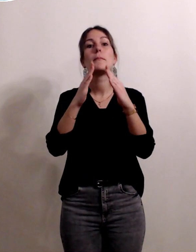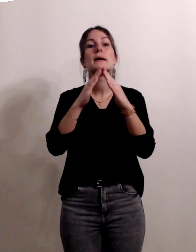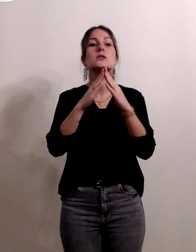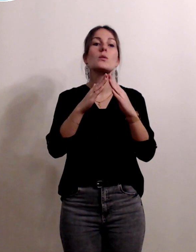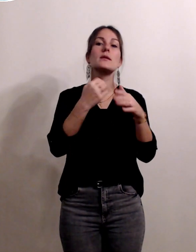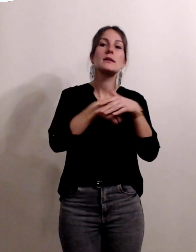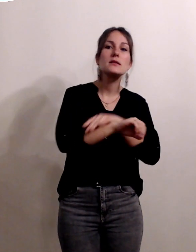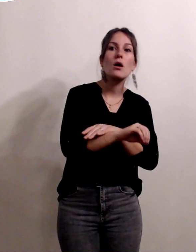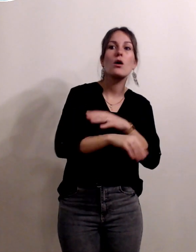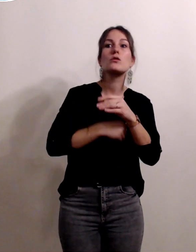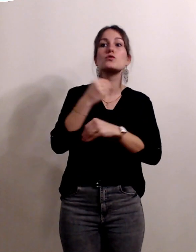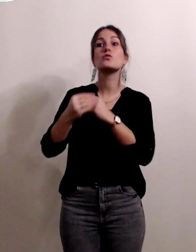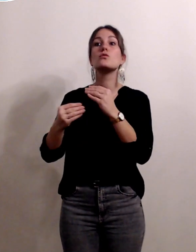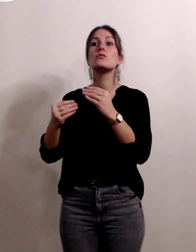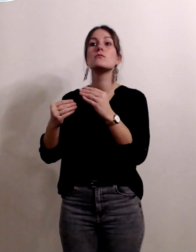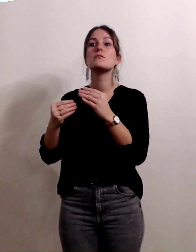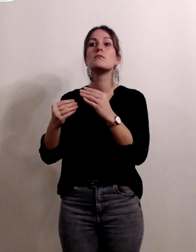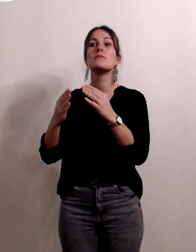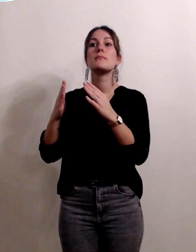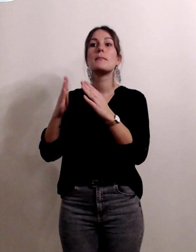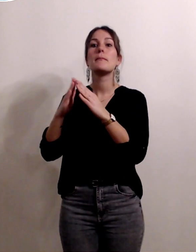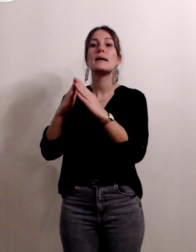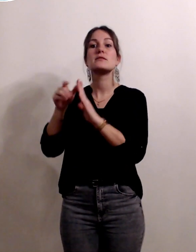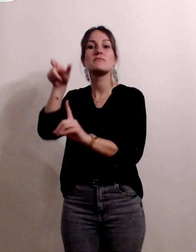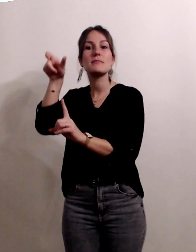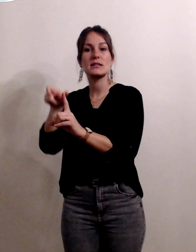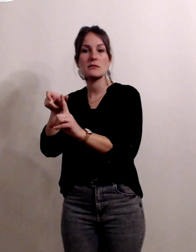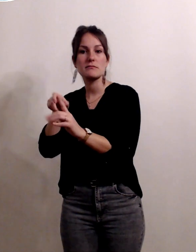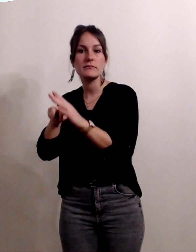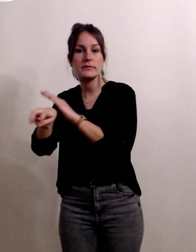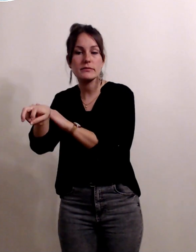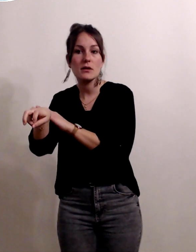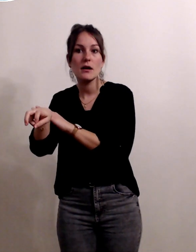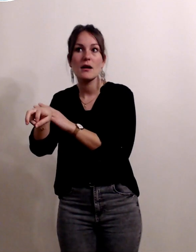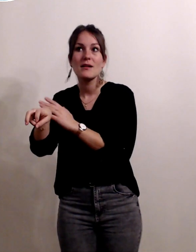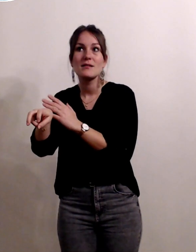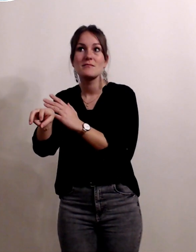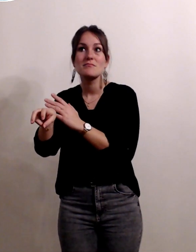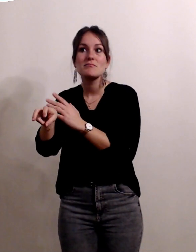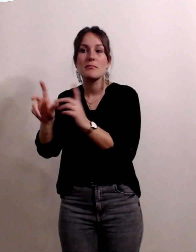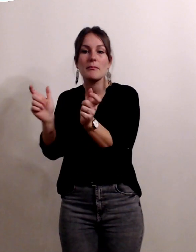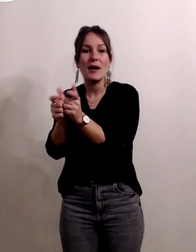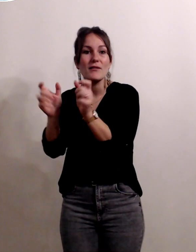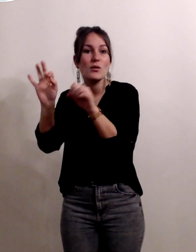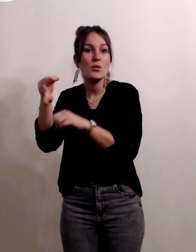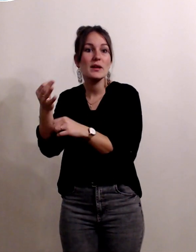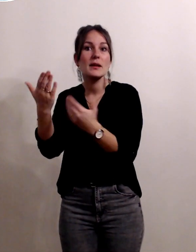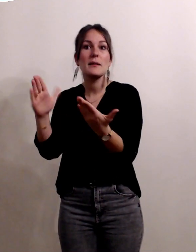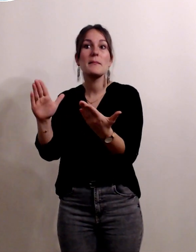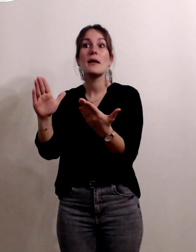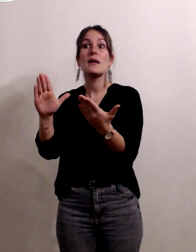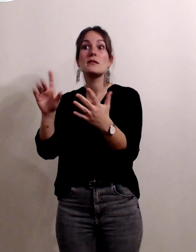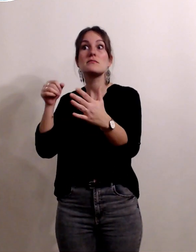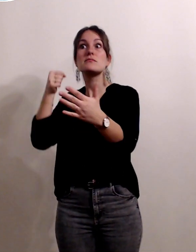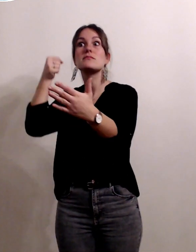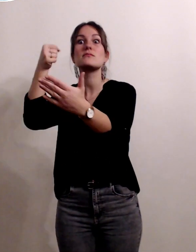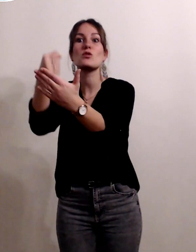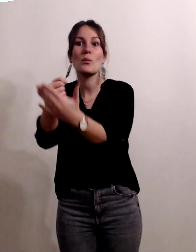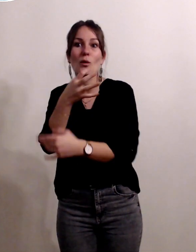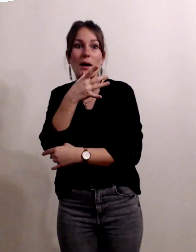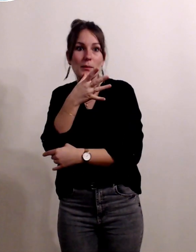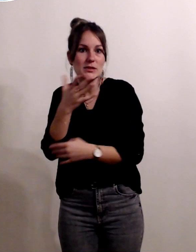ou à domicile parfois mais elle ne peut pas être poursuivie jusqu'à sa fin